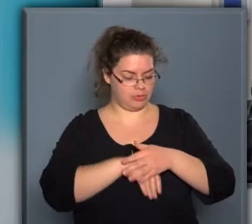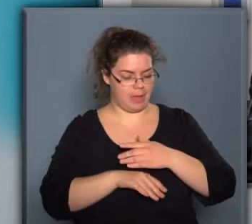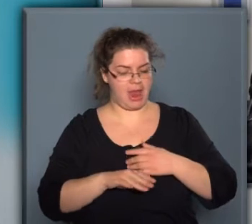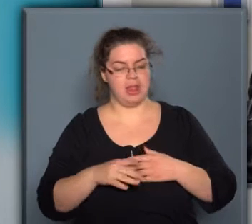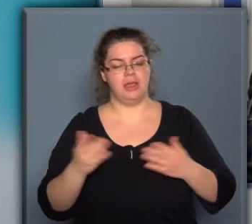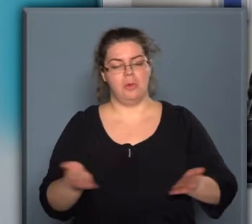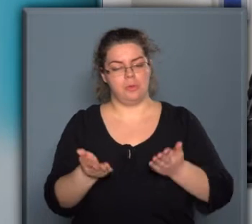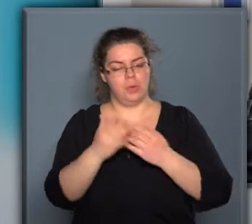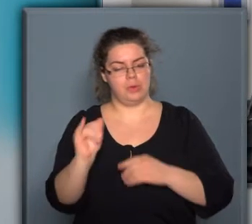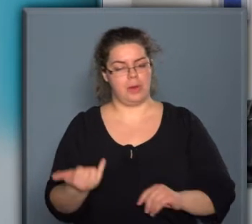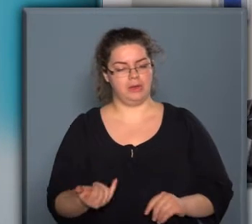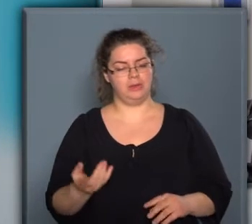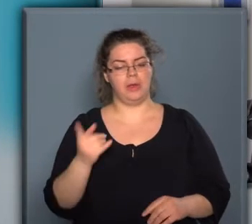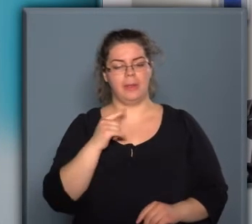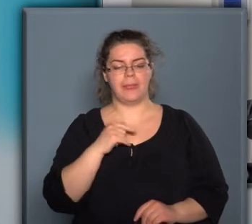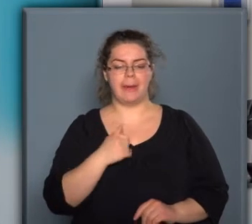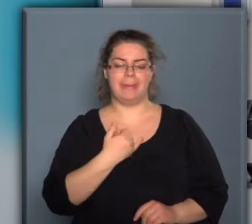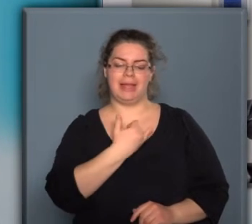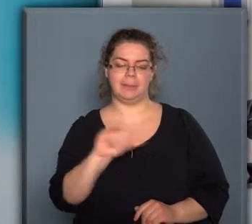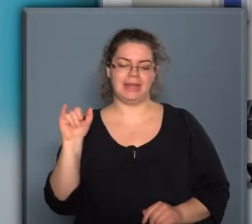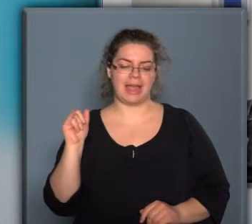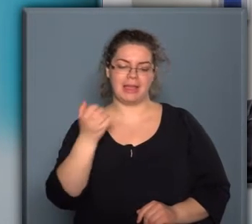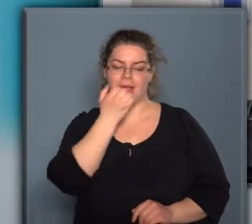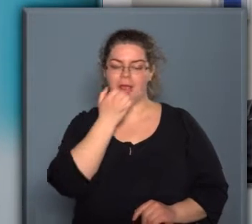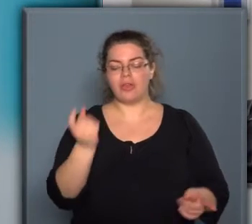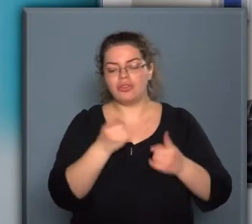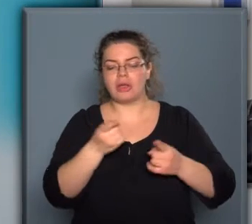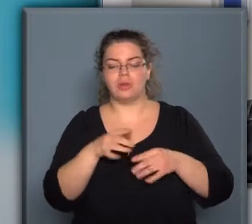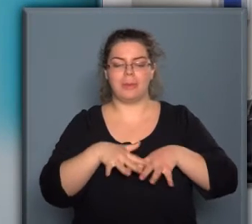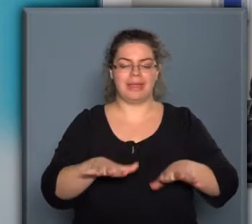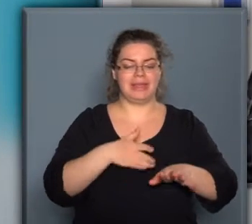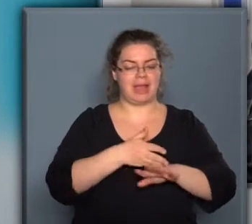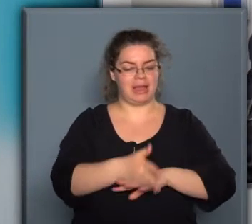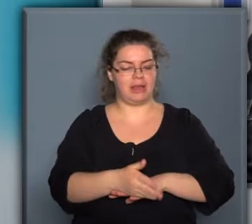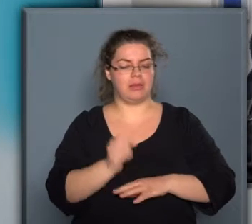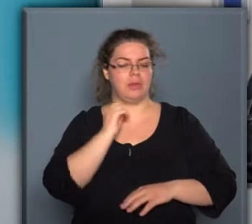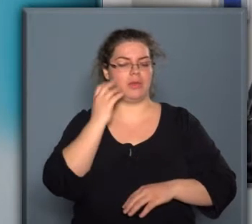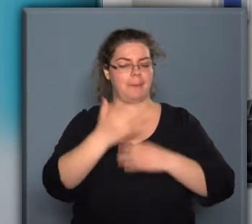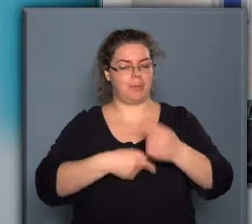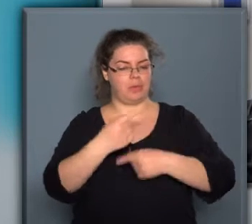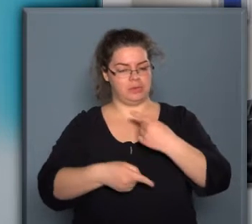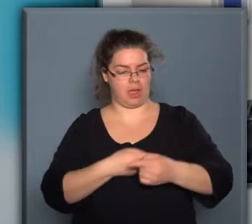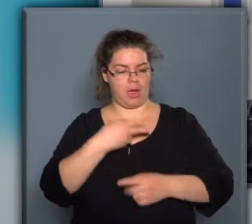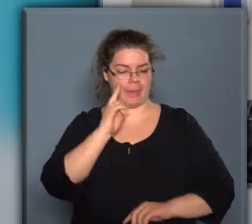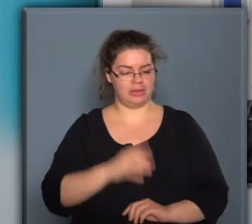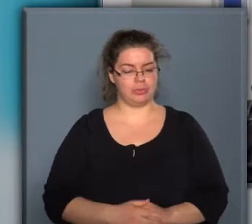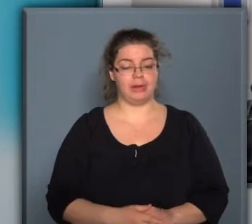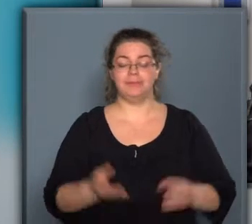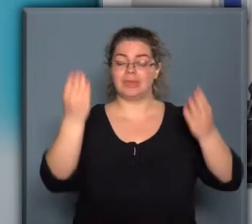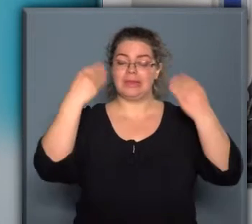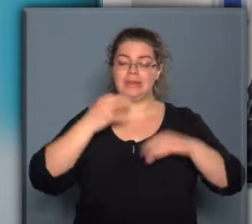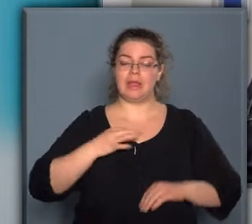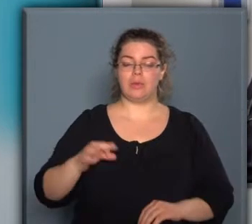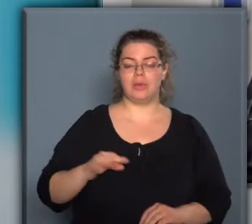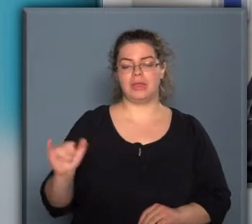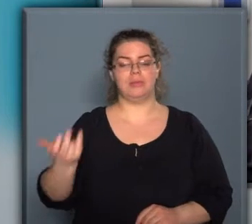ösztönző is, amit mindenki a sajton, a médián keresztül naponta ismerhet meg. Tisztelt